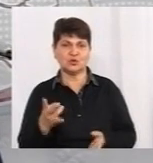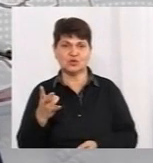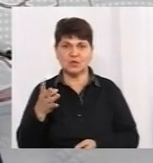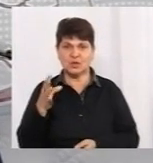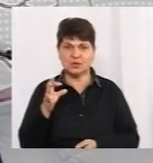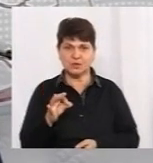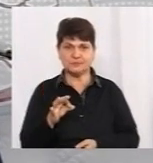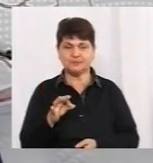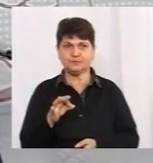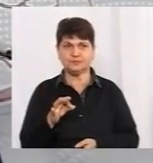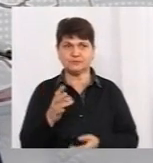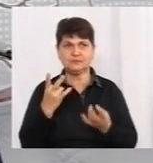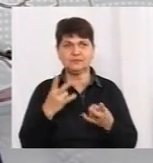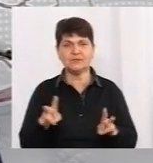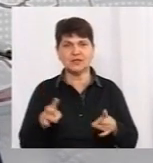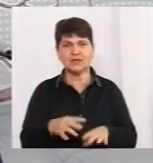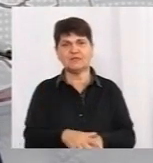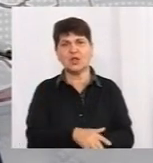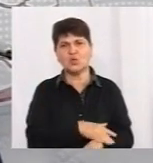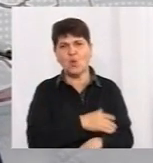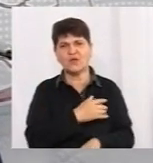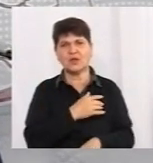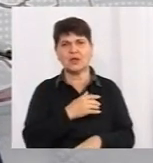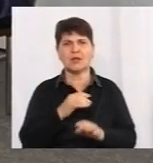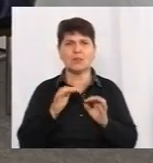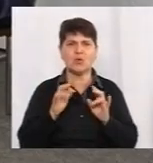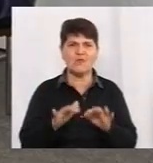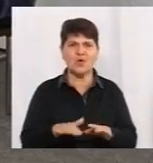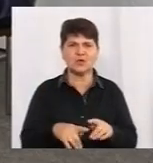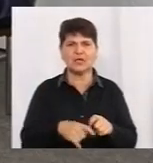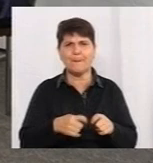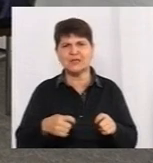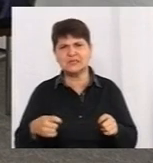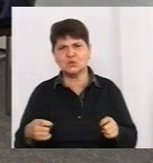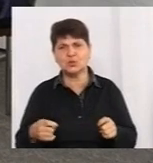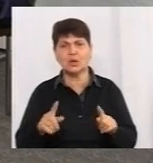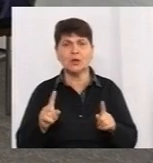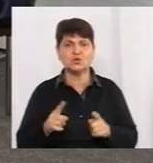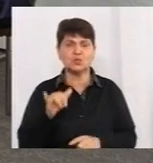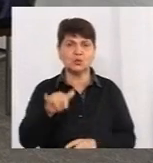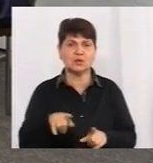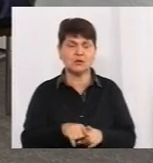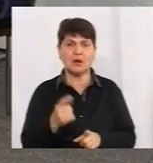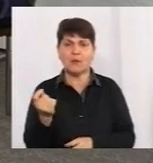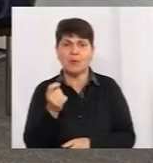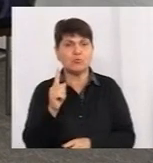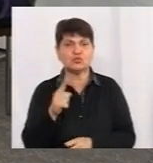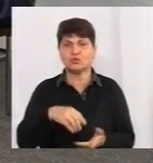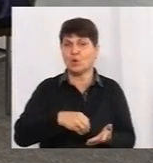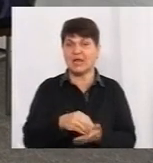довгі процедури. Якщо в них так мало, чому вони не закупають?